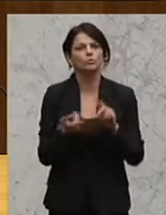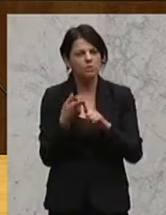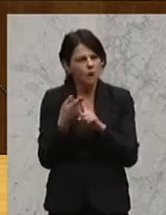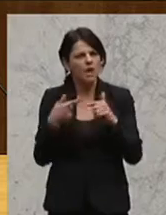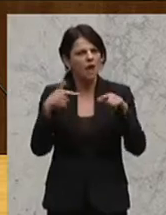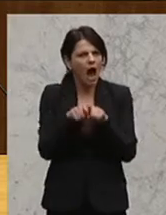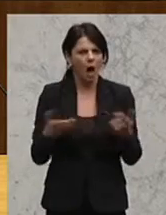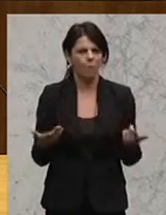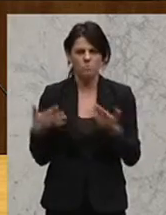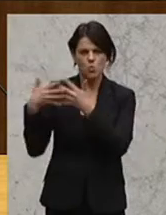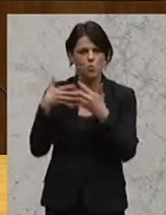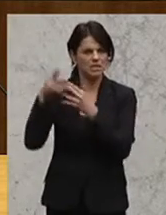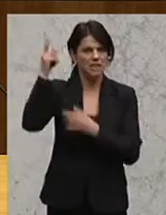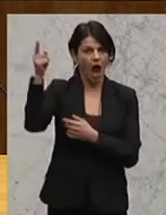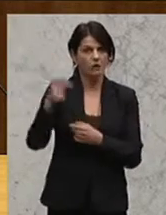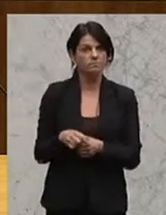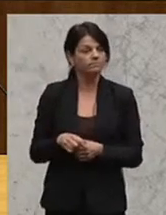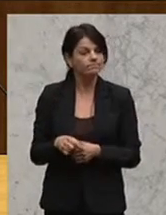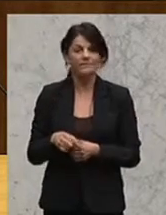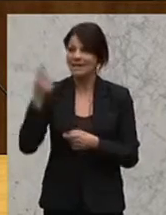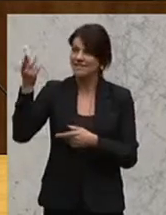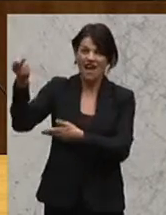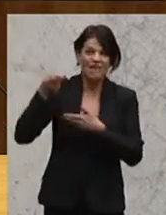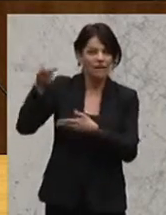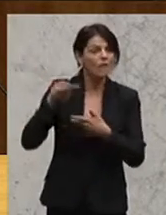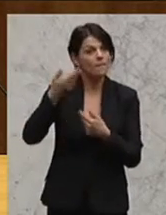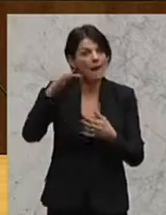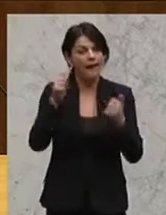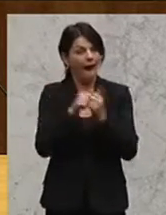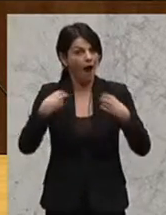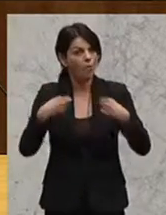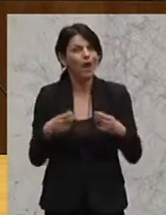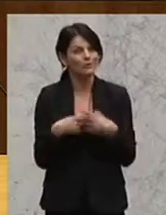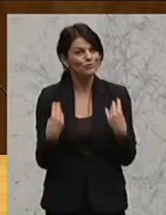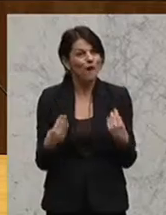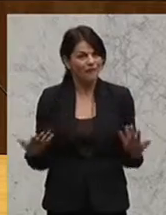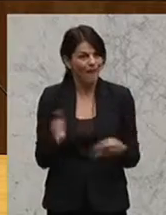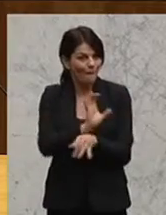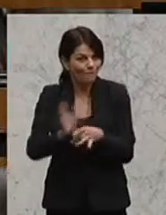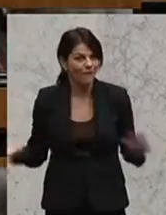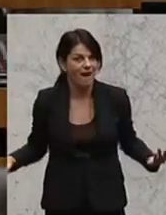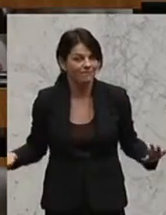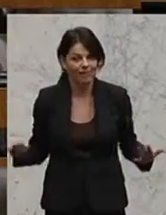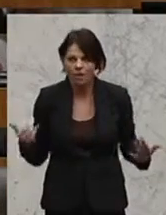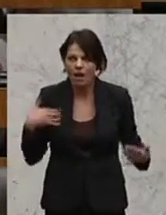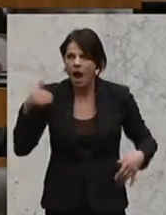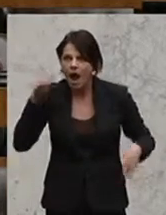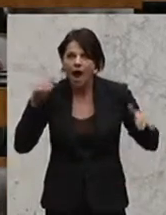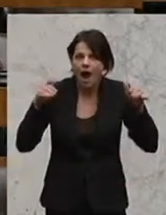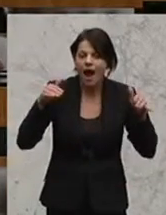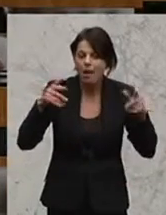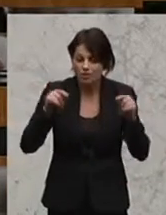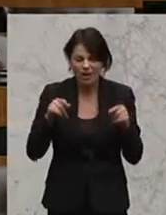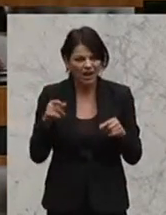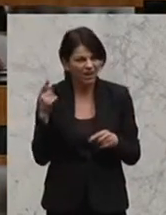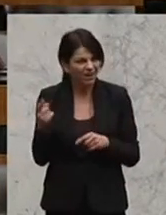aus den USA der Lieferant der meisten Hard- und Software und wie wir jetzt ja immer mehr mitbekommen, wird bereits